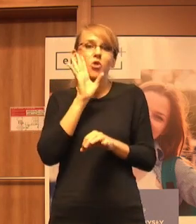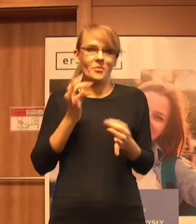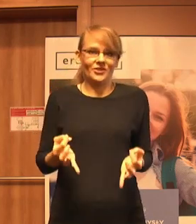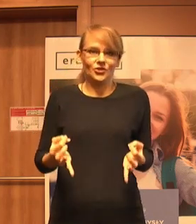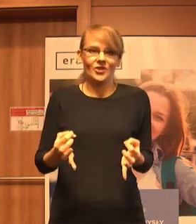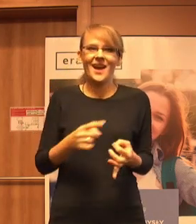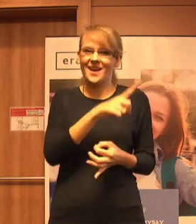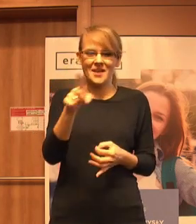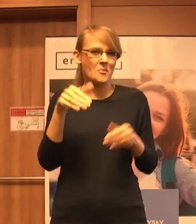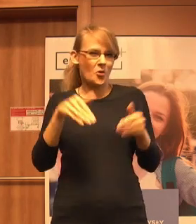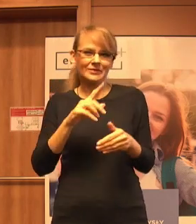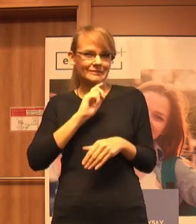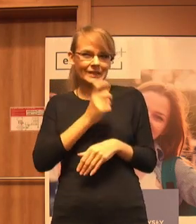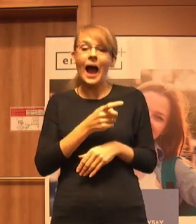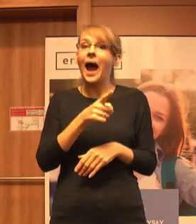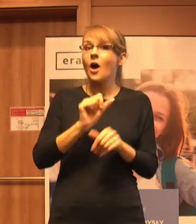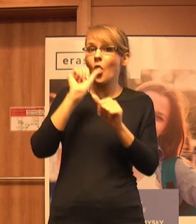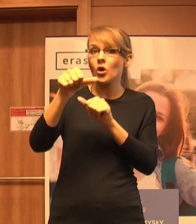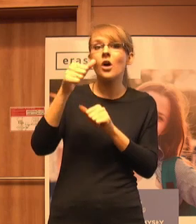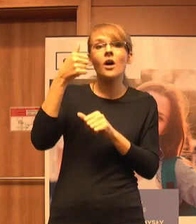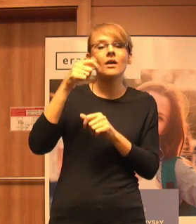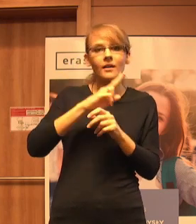uwierzycie, ale jest ich około 300 co roku.